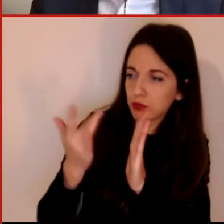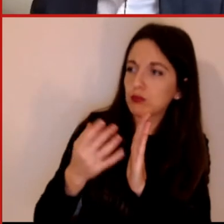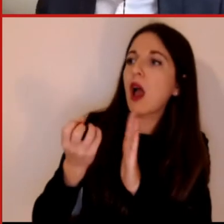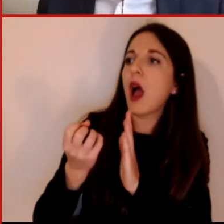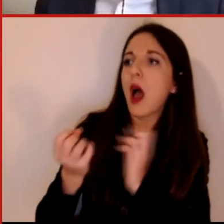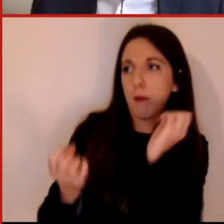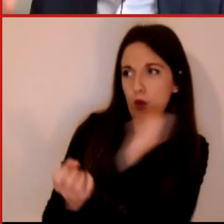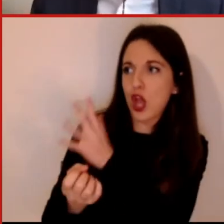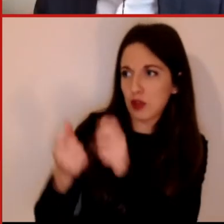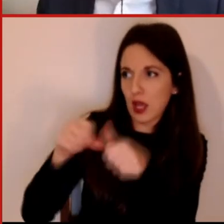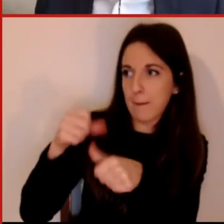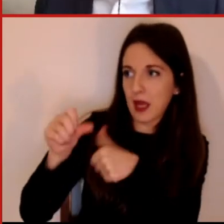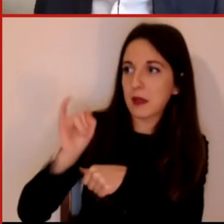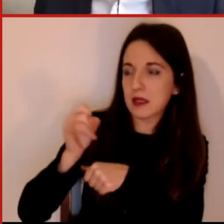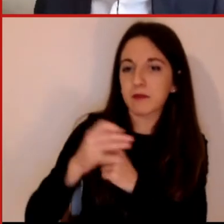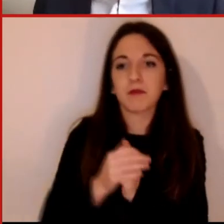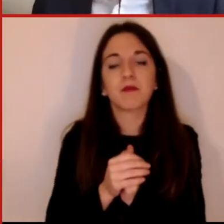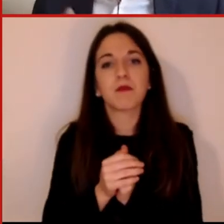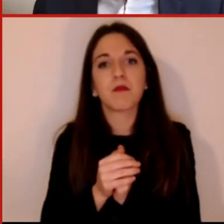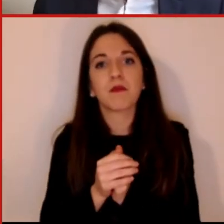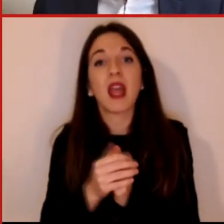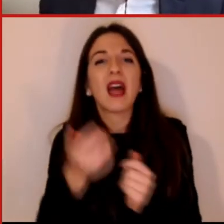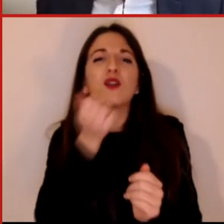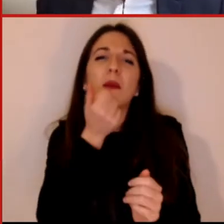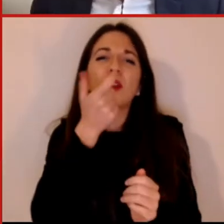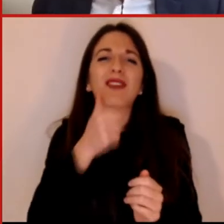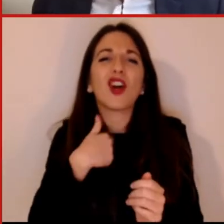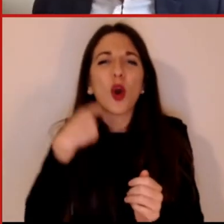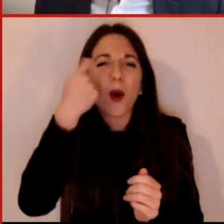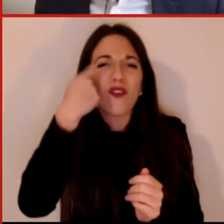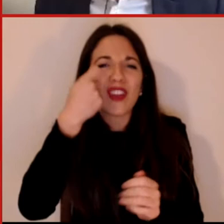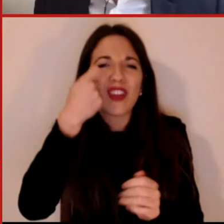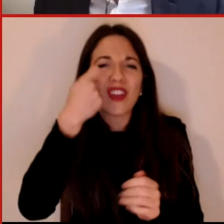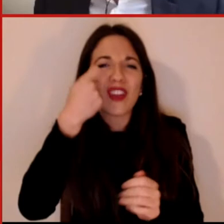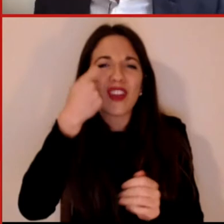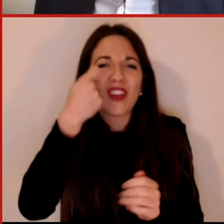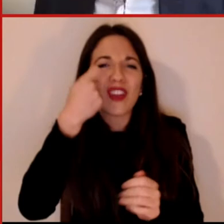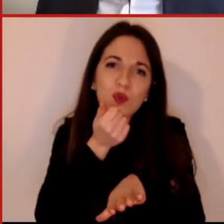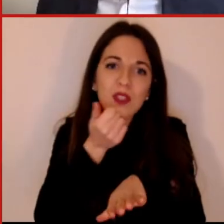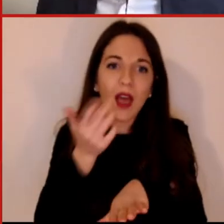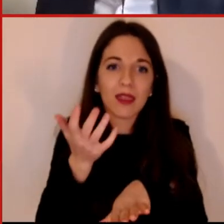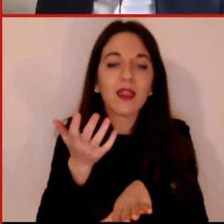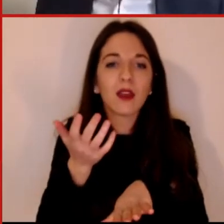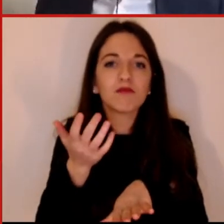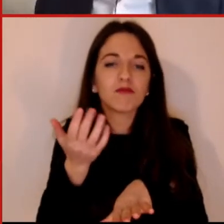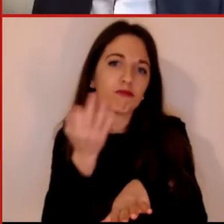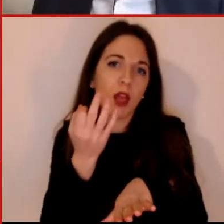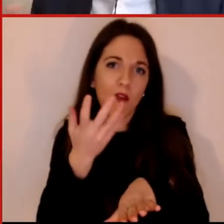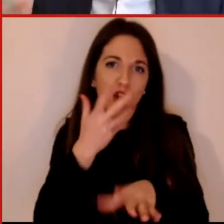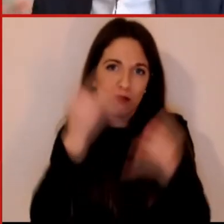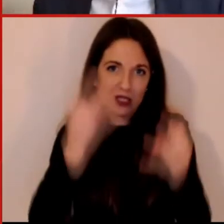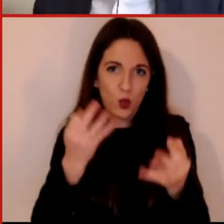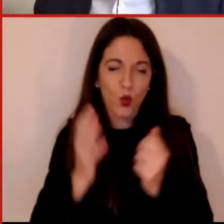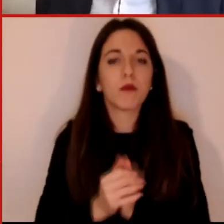seguono. Io ho un po' di ritardo sul video, quindi ho un po' di, appunto, volevo essere sicuro. Allora,